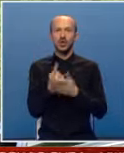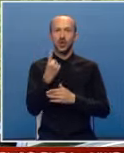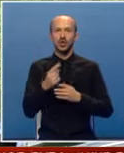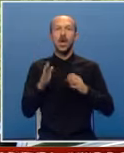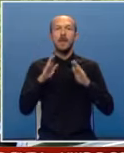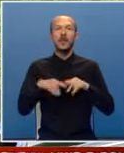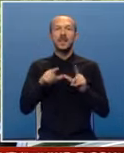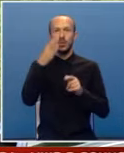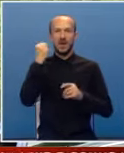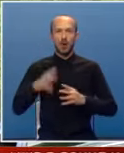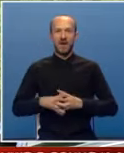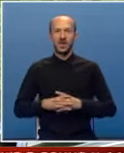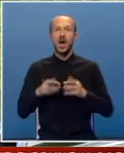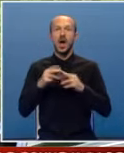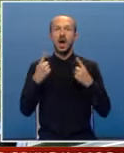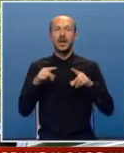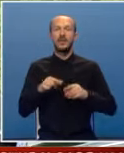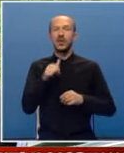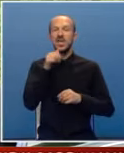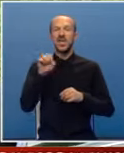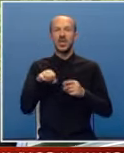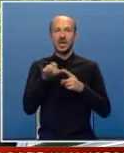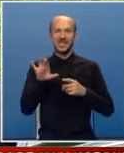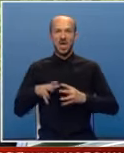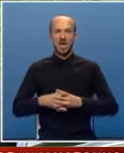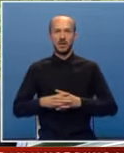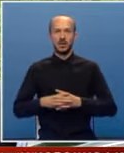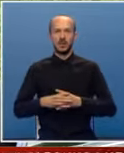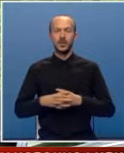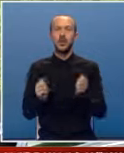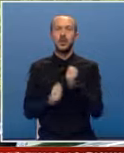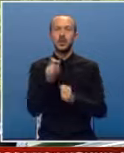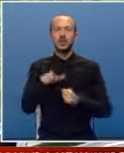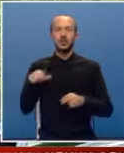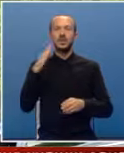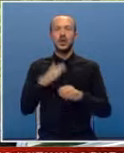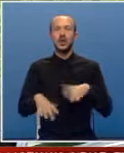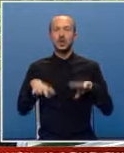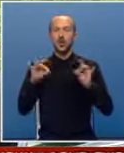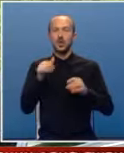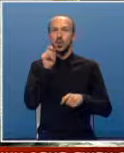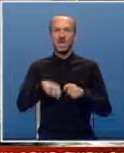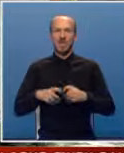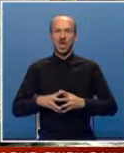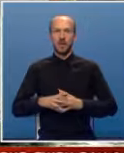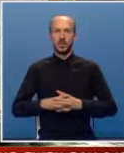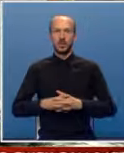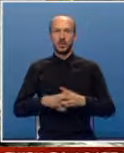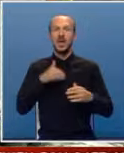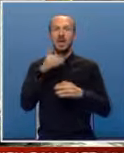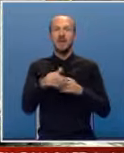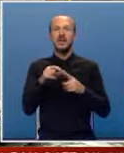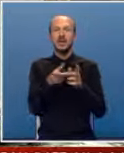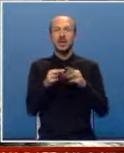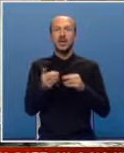padne u zaborav, a naravno da se i zločinci konačno otkriju i kazne. Prema